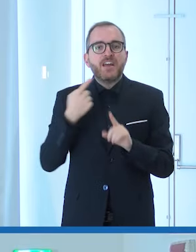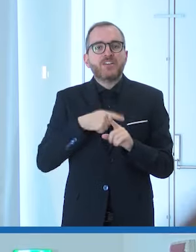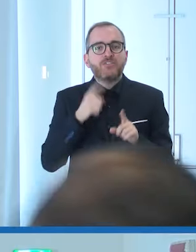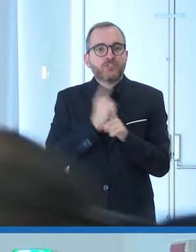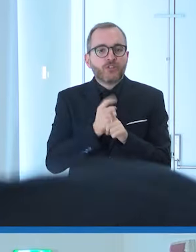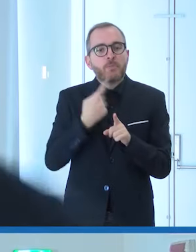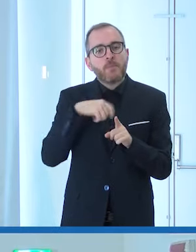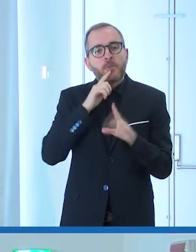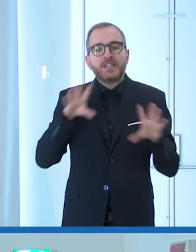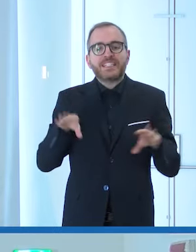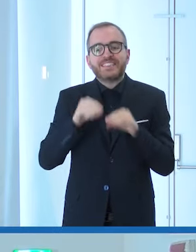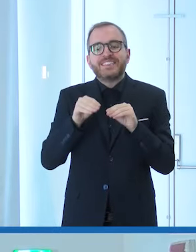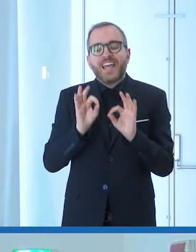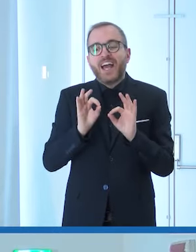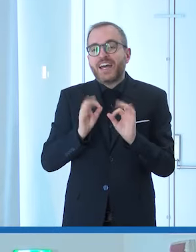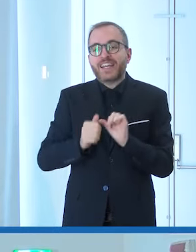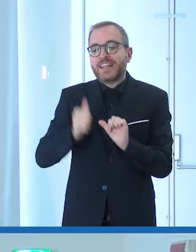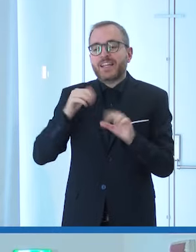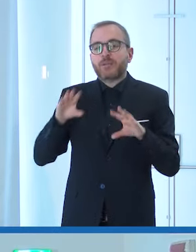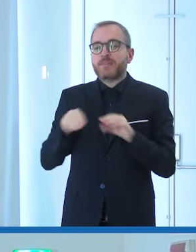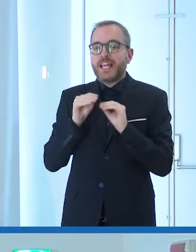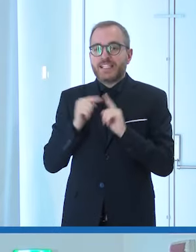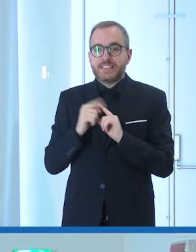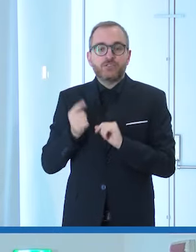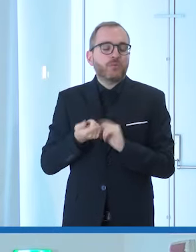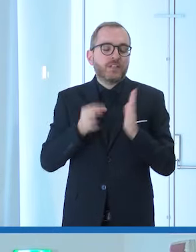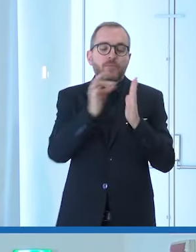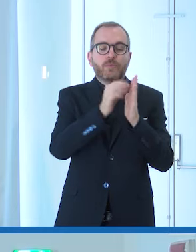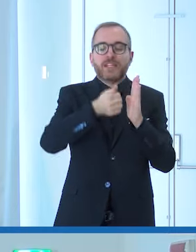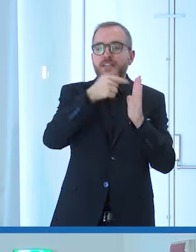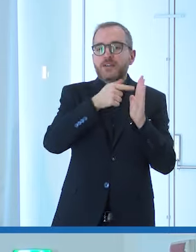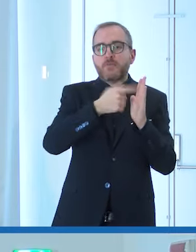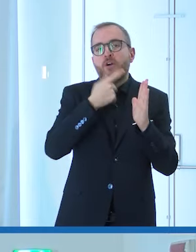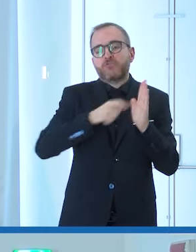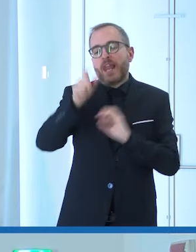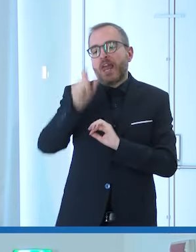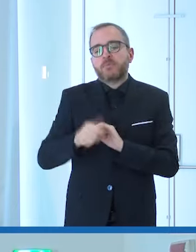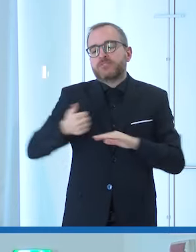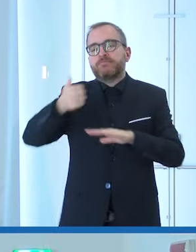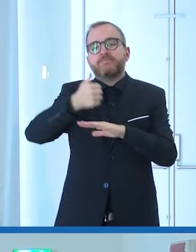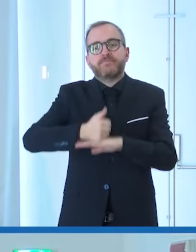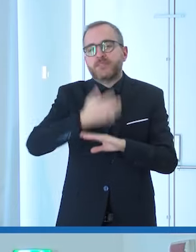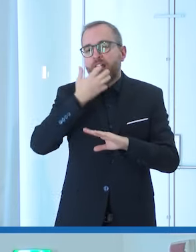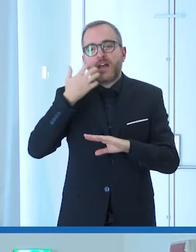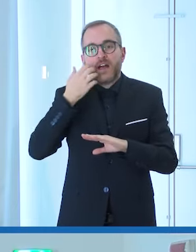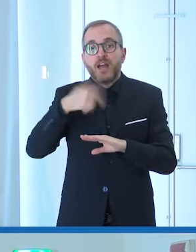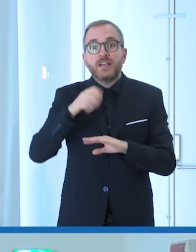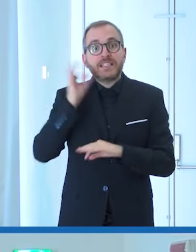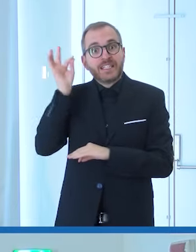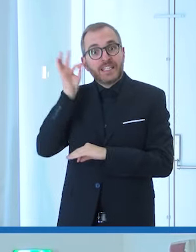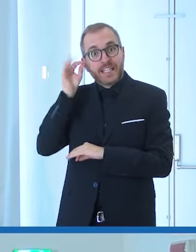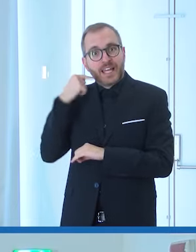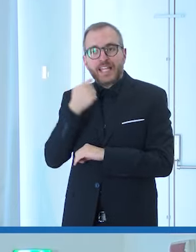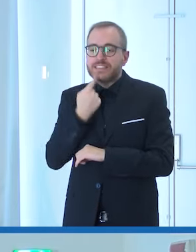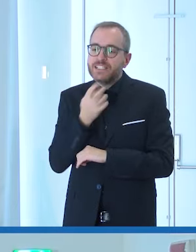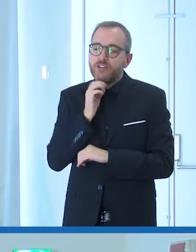partire proprio dall'inizio la persona al primo posto quello che gli anglosassoni dicono people first language